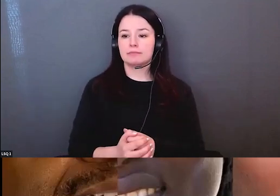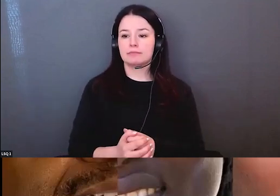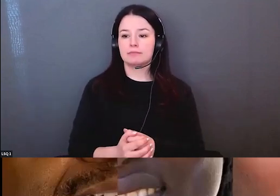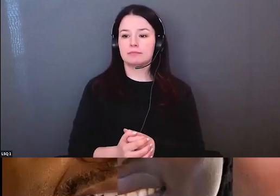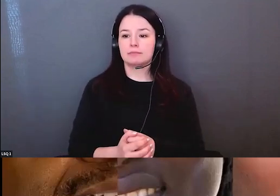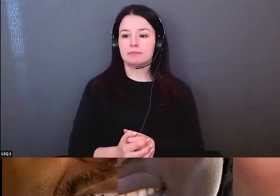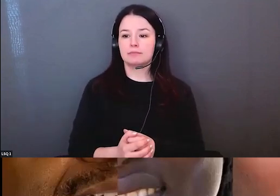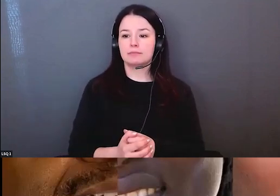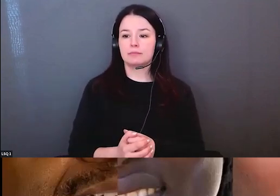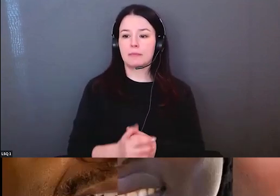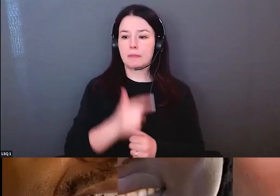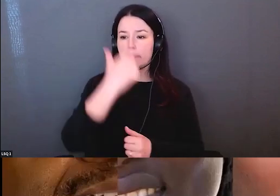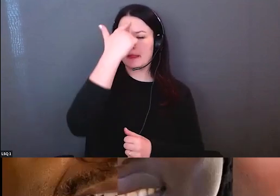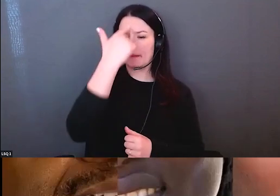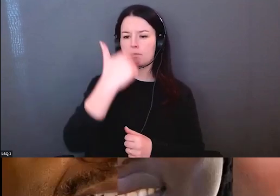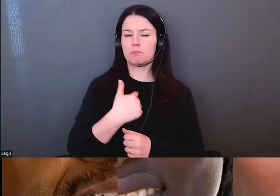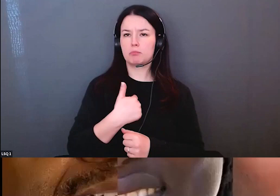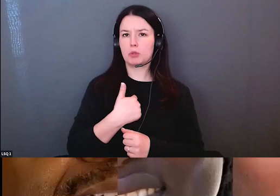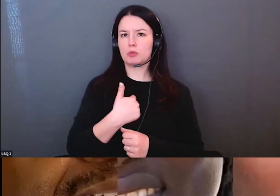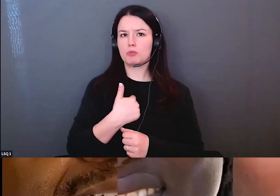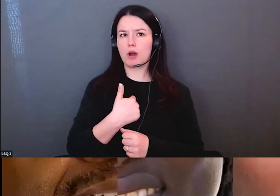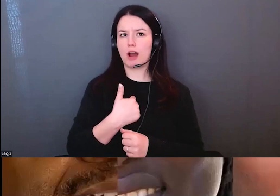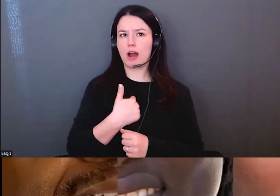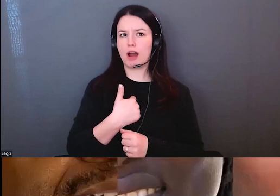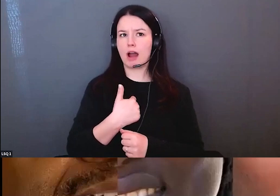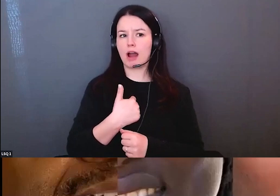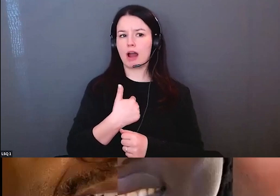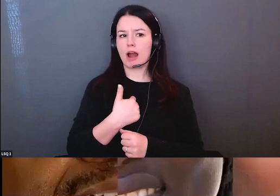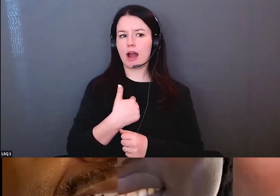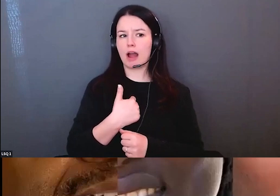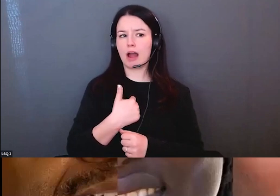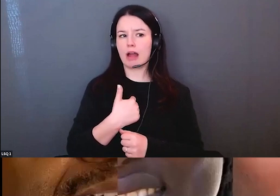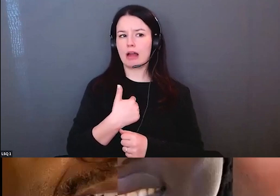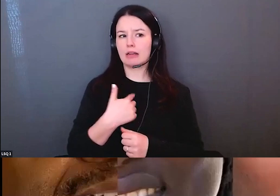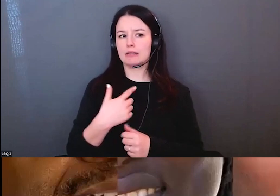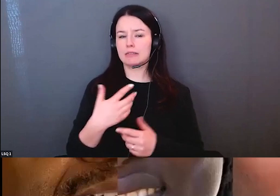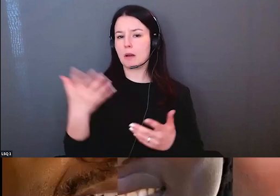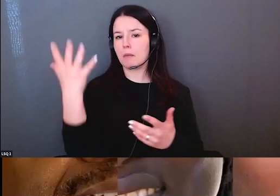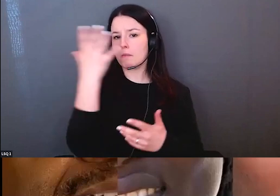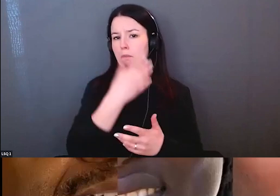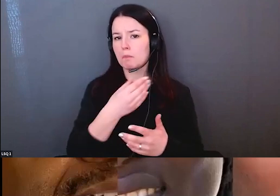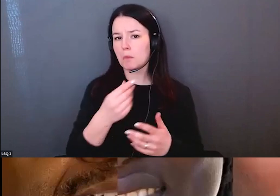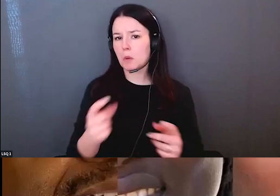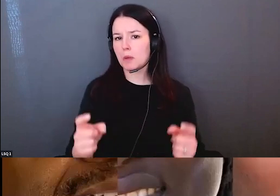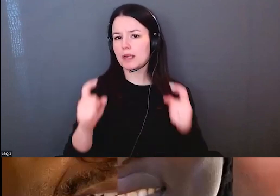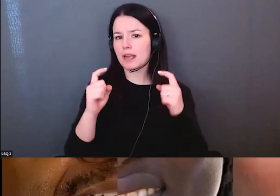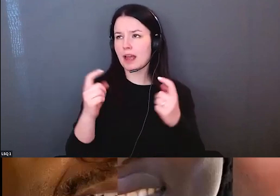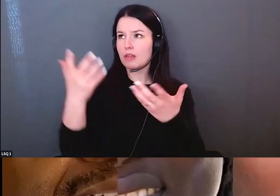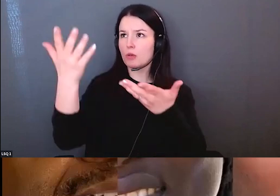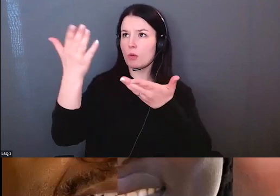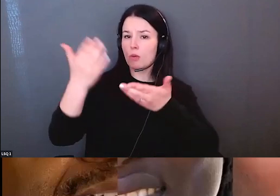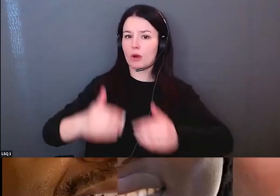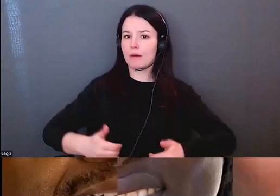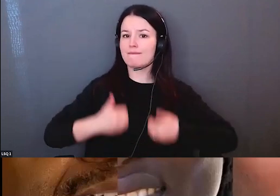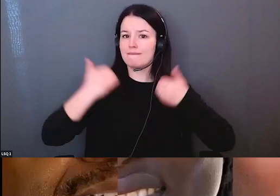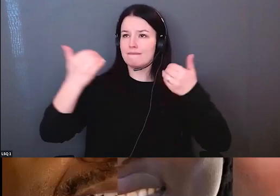'autres types de pensées qui ne sont pas forcément indigènes. Donc tout ceci existe aujourd'hui